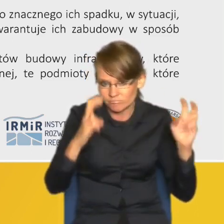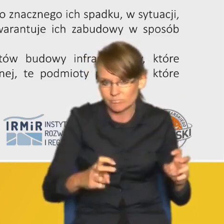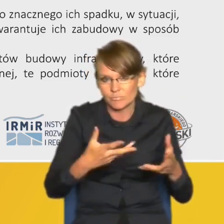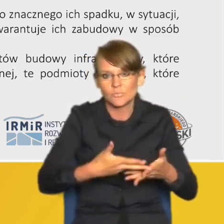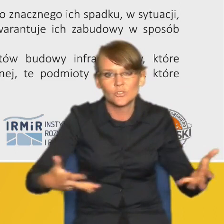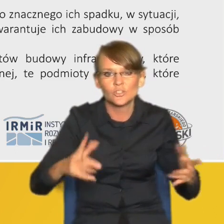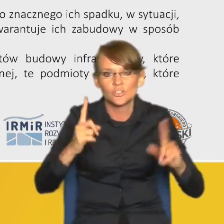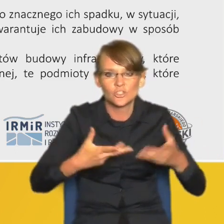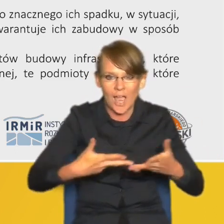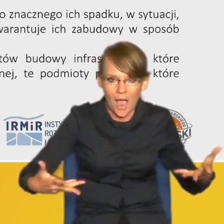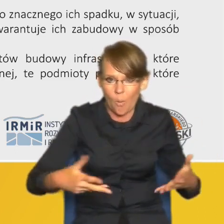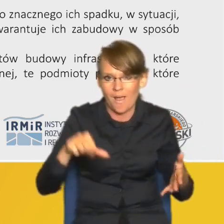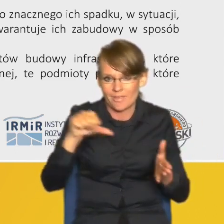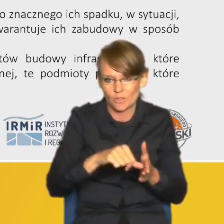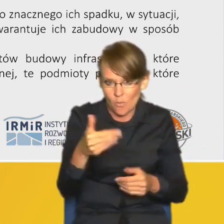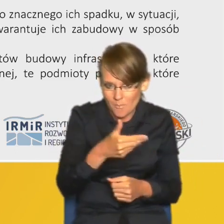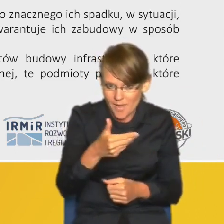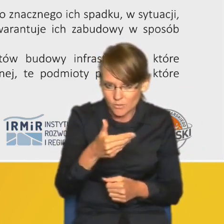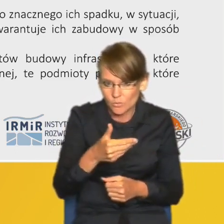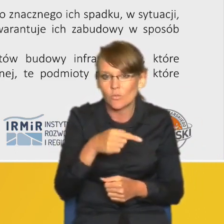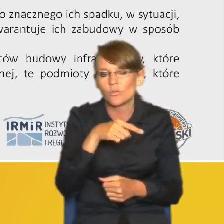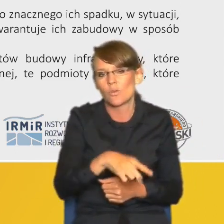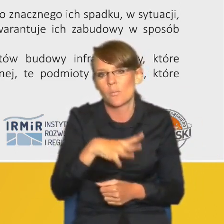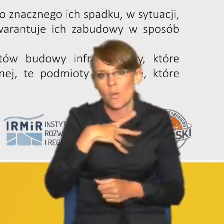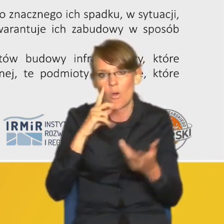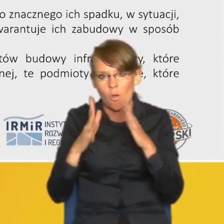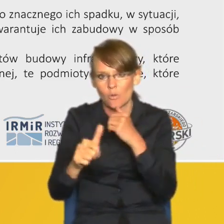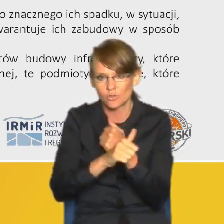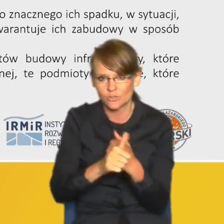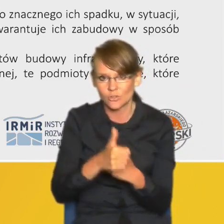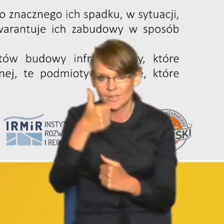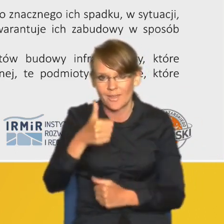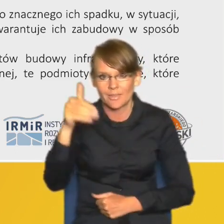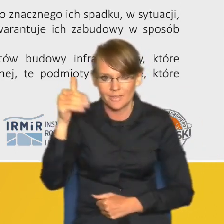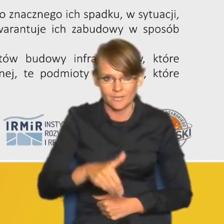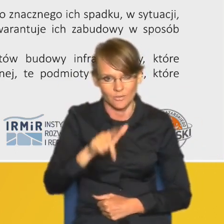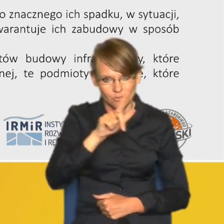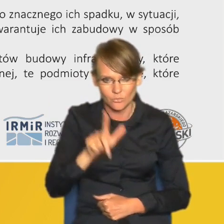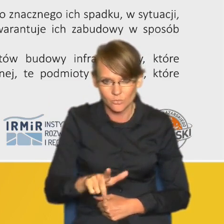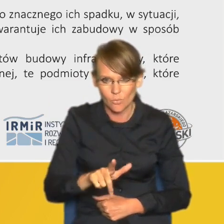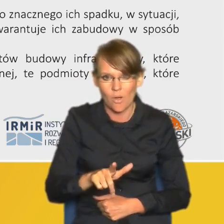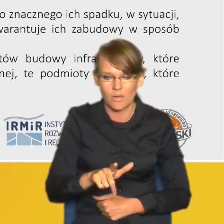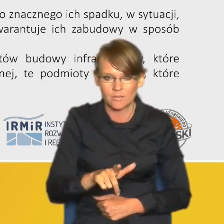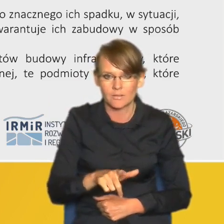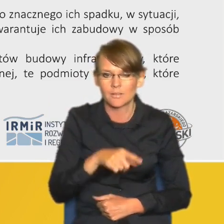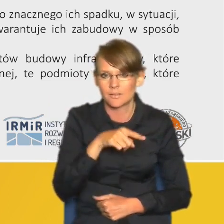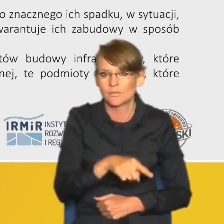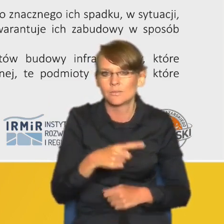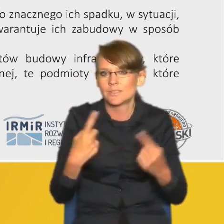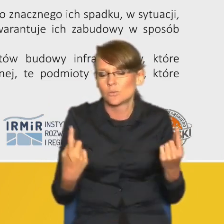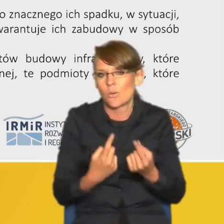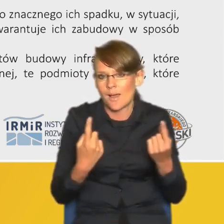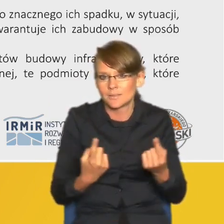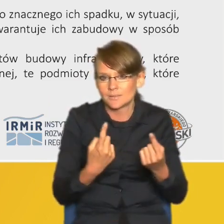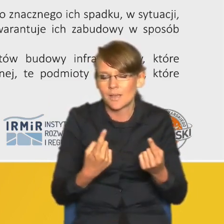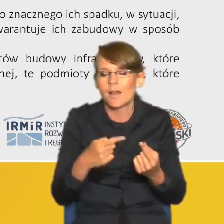działkach tysiąc metrowych prawie 61 tysięcy złotych w sytuacji kiedy